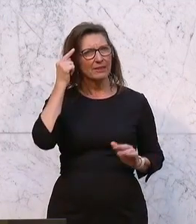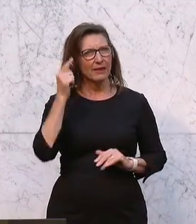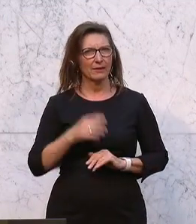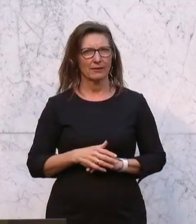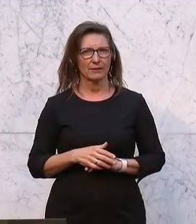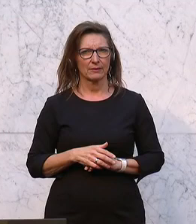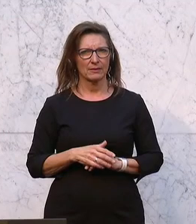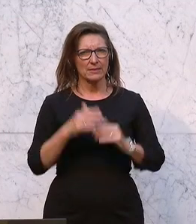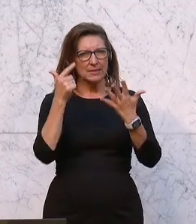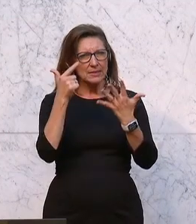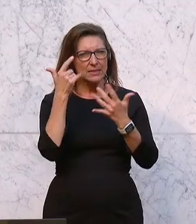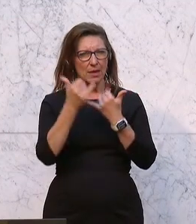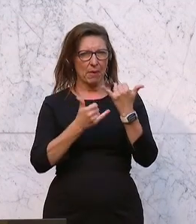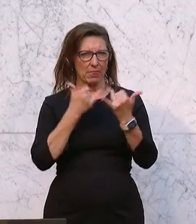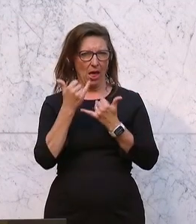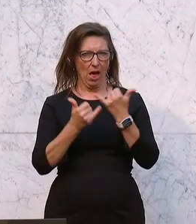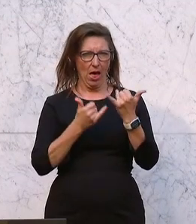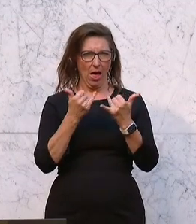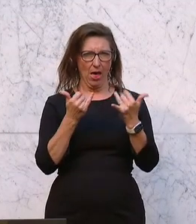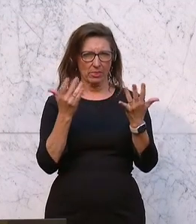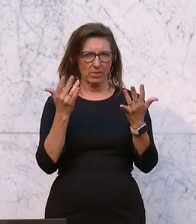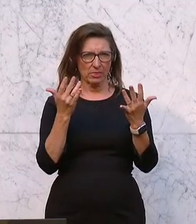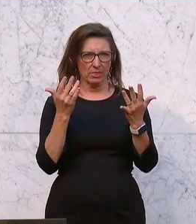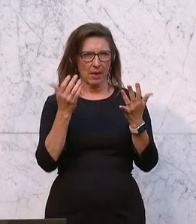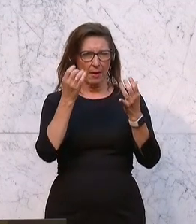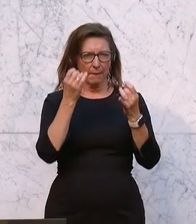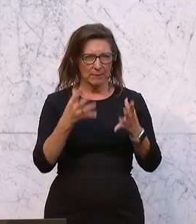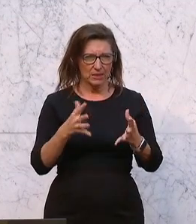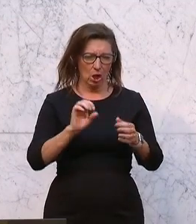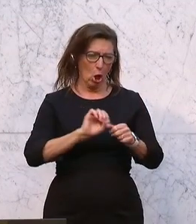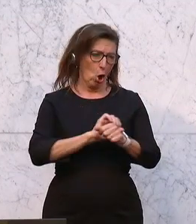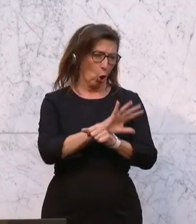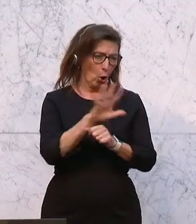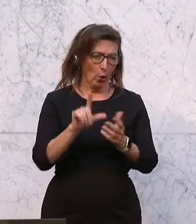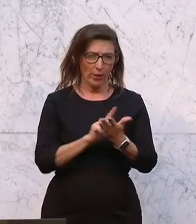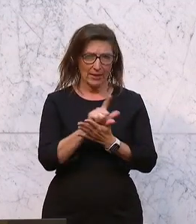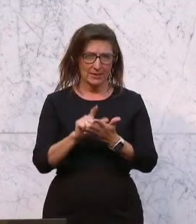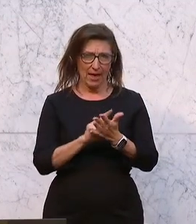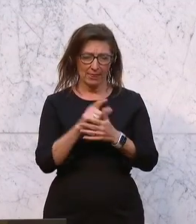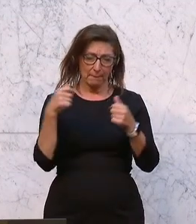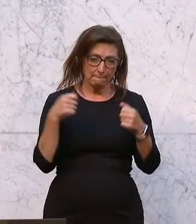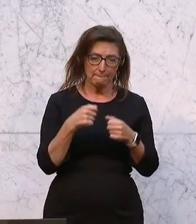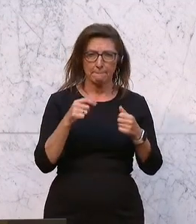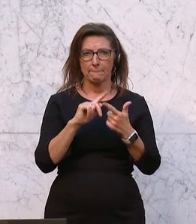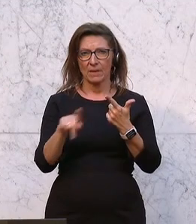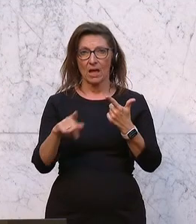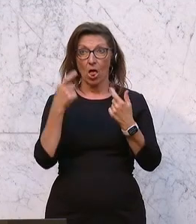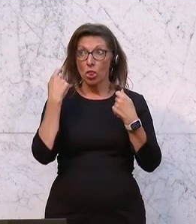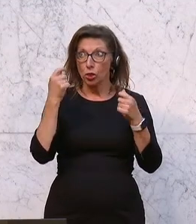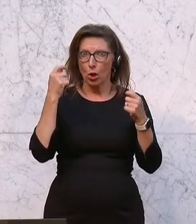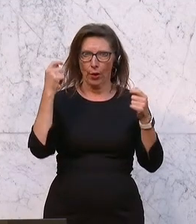inzwischen in diesen sieben Jahren gewesen ist, Corona-Hilfenzeit, die Teuerung, die